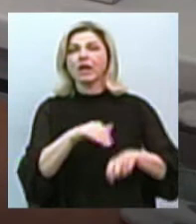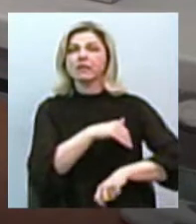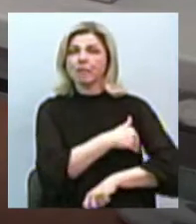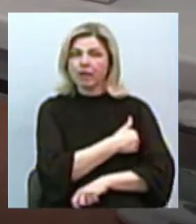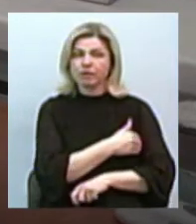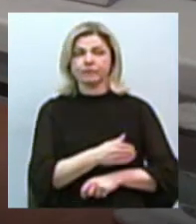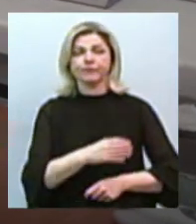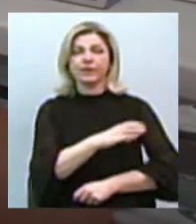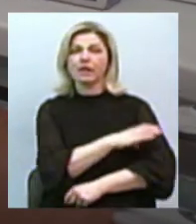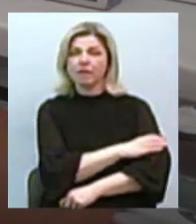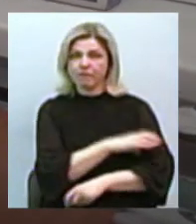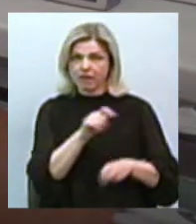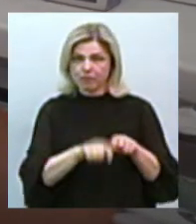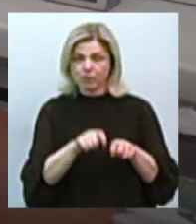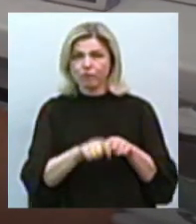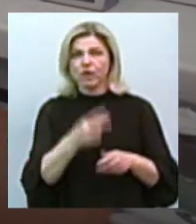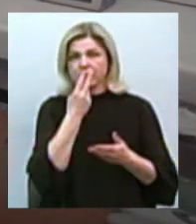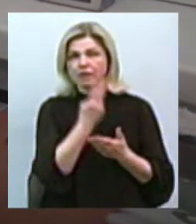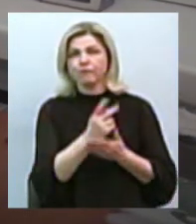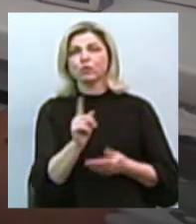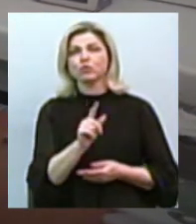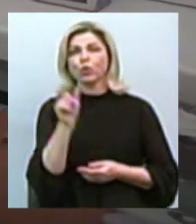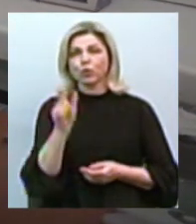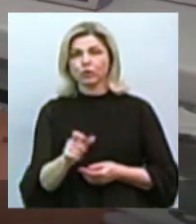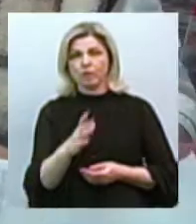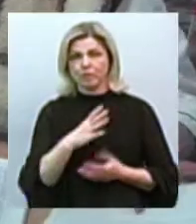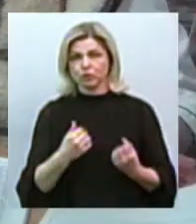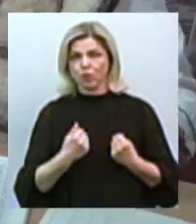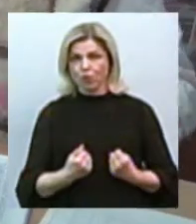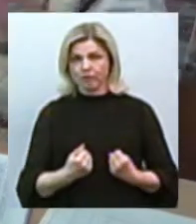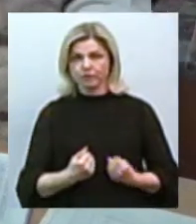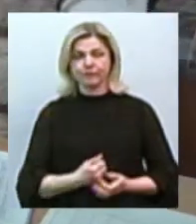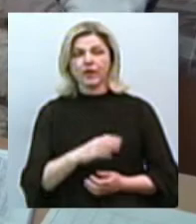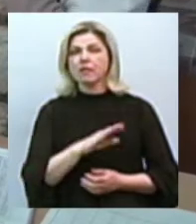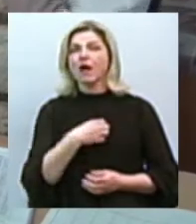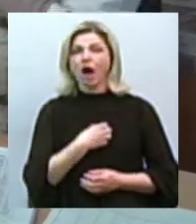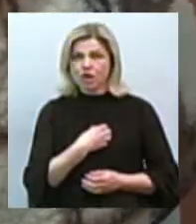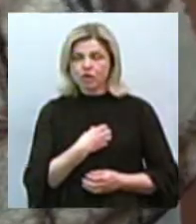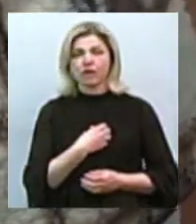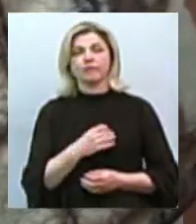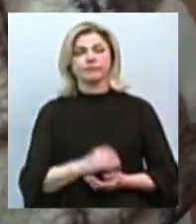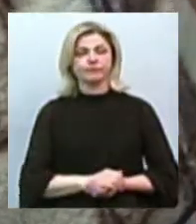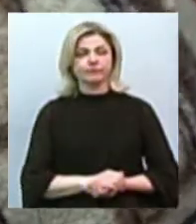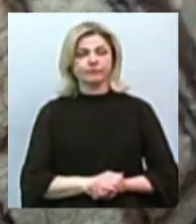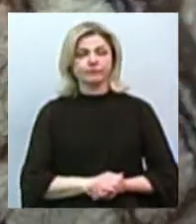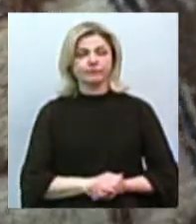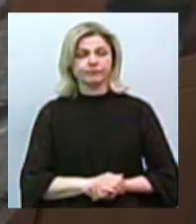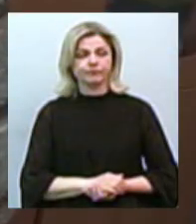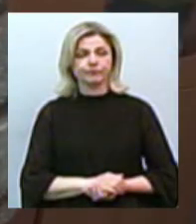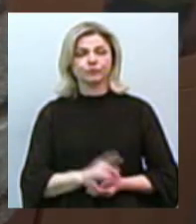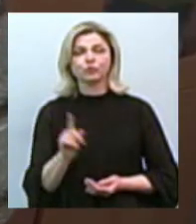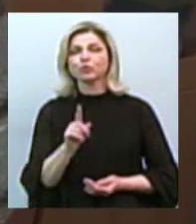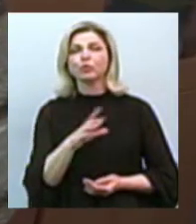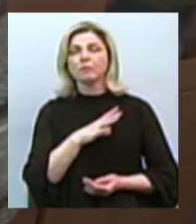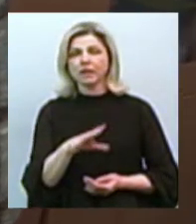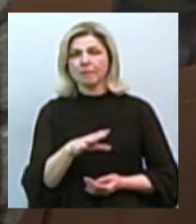провіряємо давління, дивимося, щоб людина була здорова, не кашляла, не чхала, щоб не було признаків